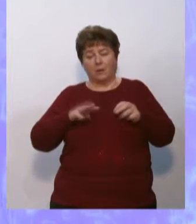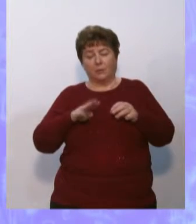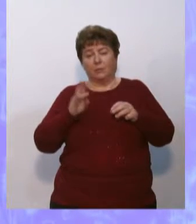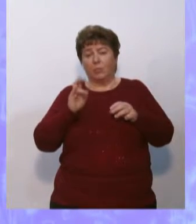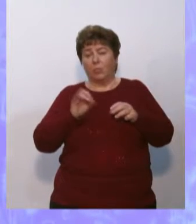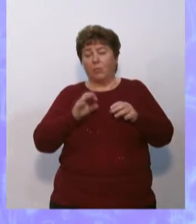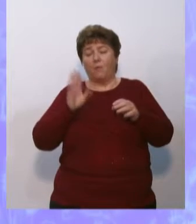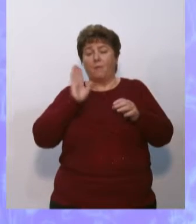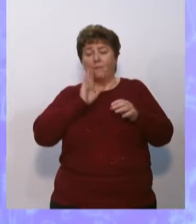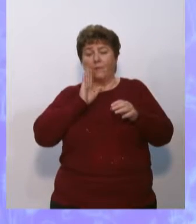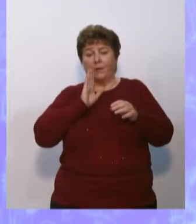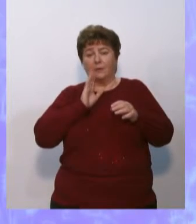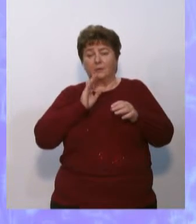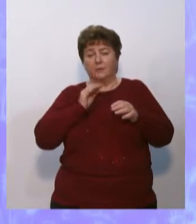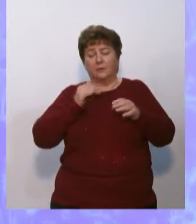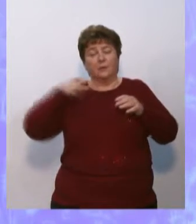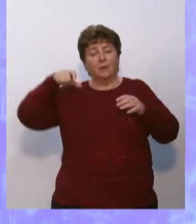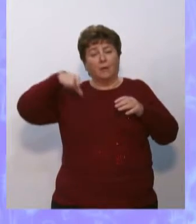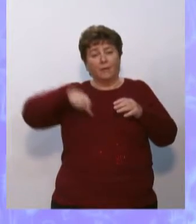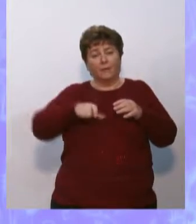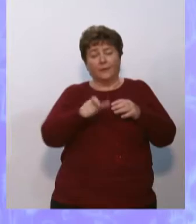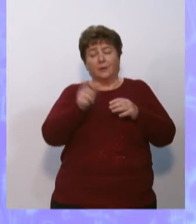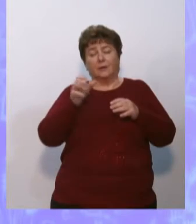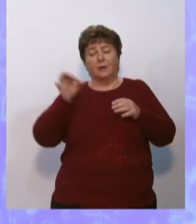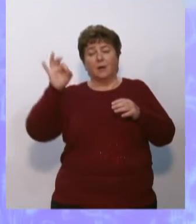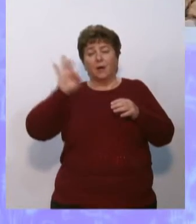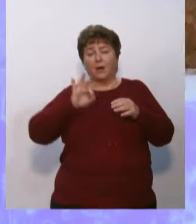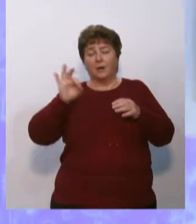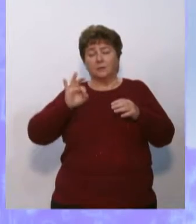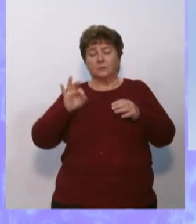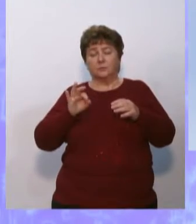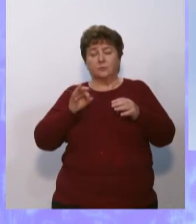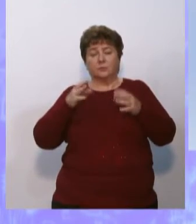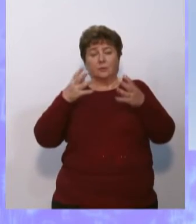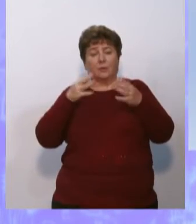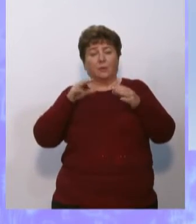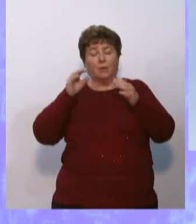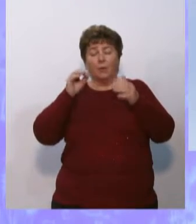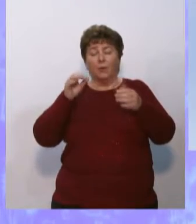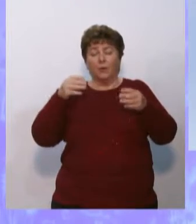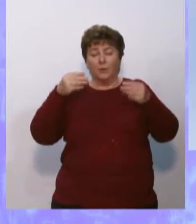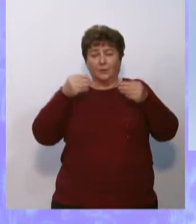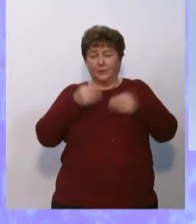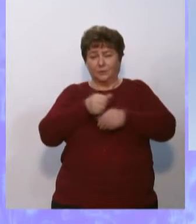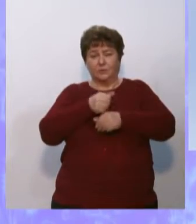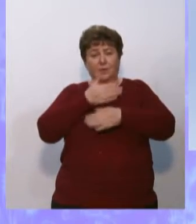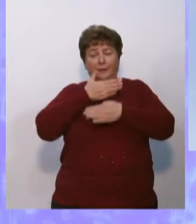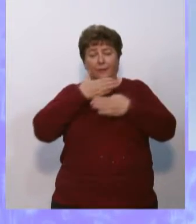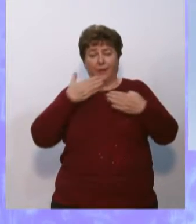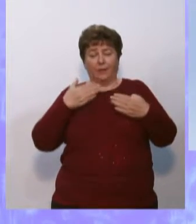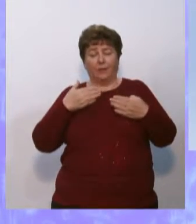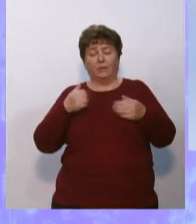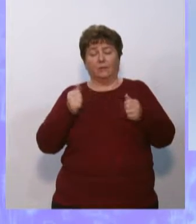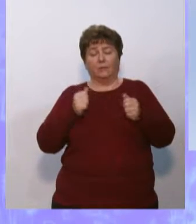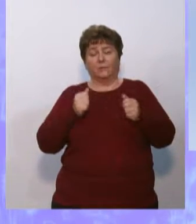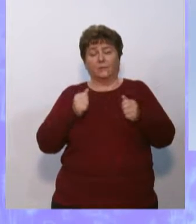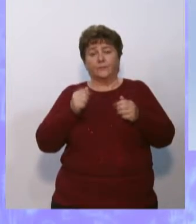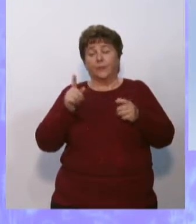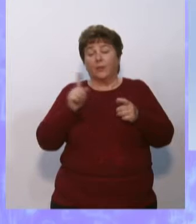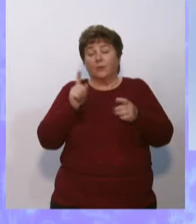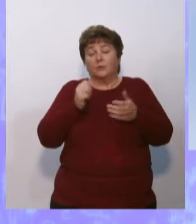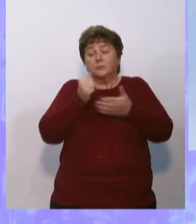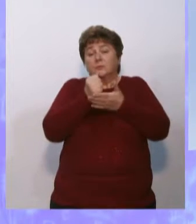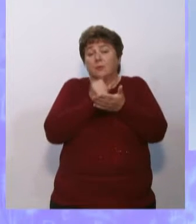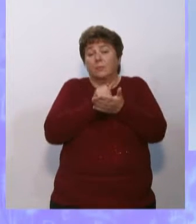тем, воды в наших реках и озёрах не убывает год от года. Что же за процесс сделал запасы